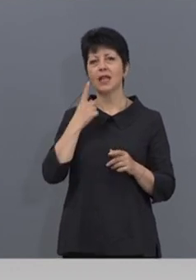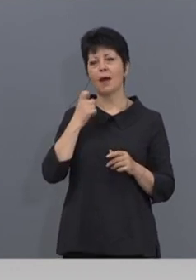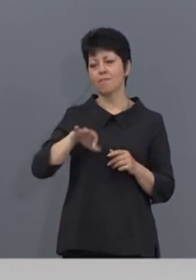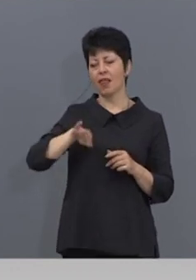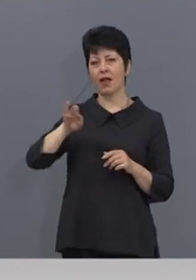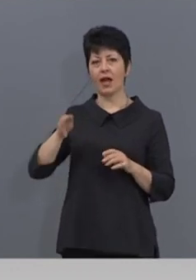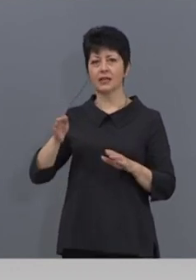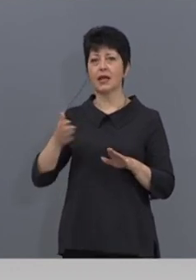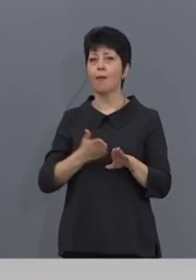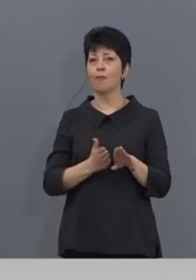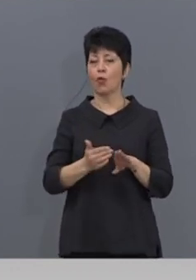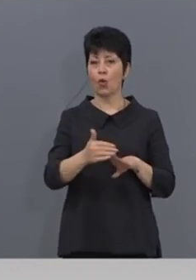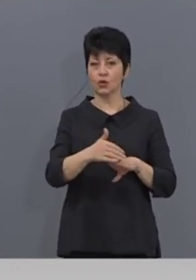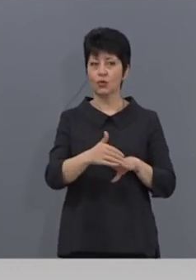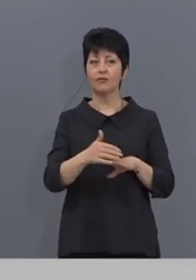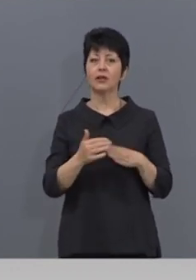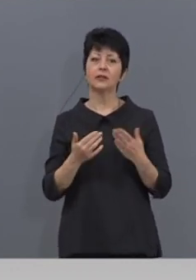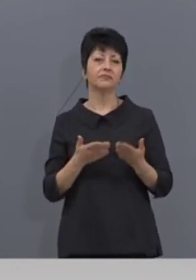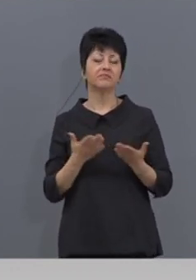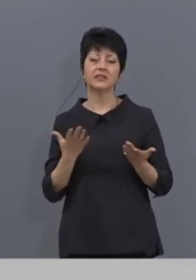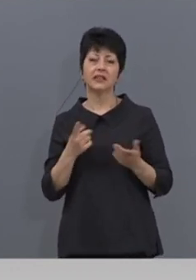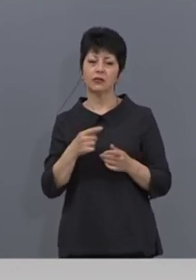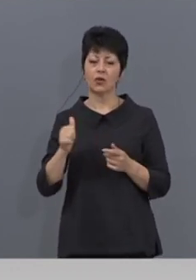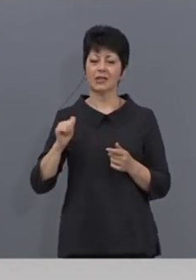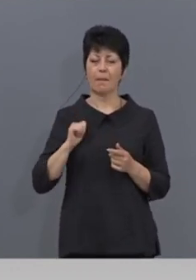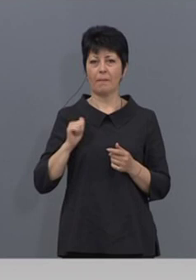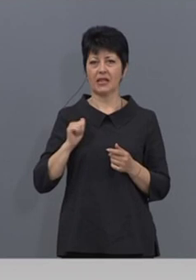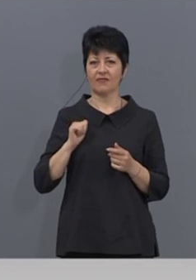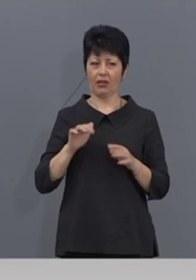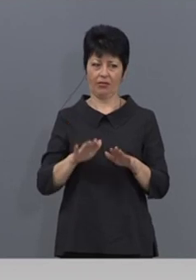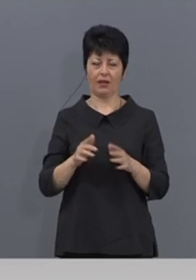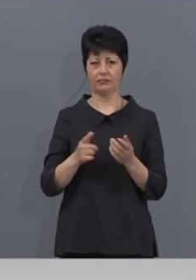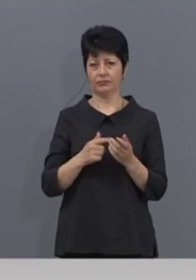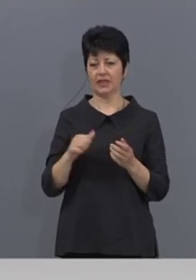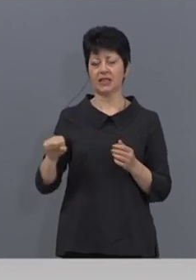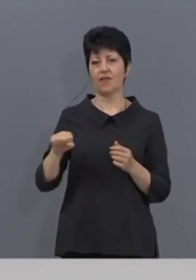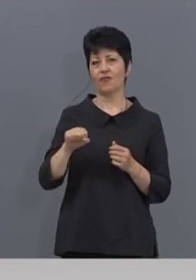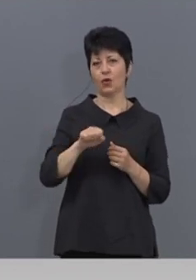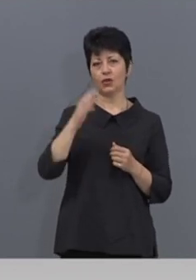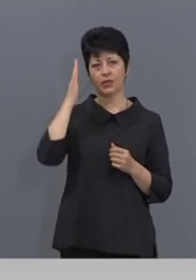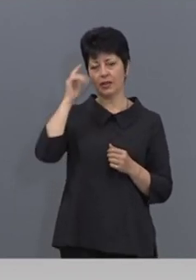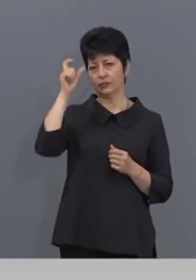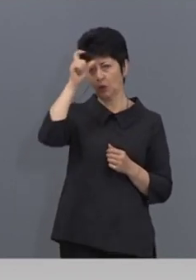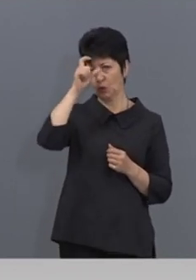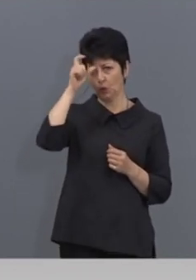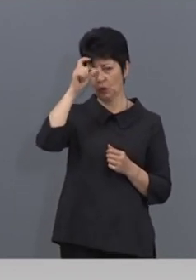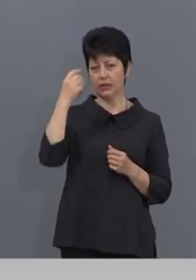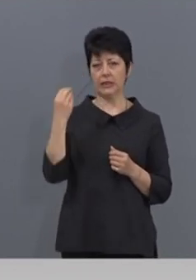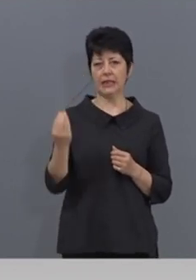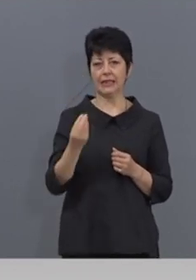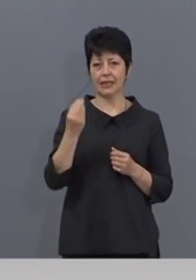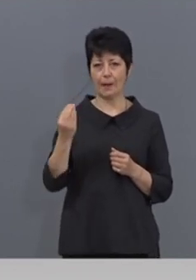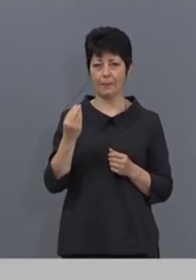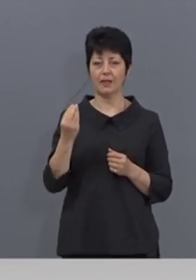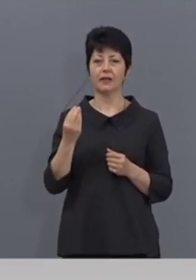полуостров, където се запазва тенденцията за водещите страни Турция, Румъния, Сърбия и